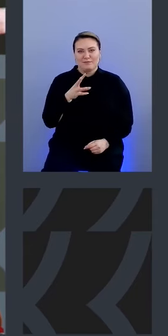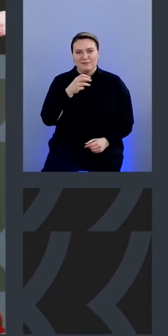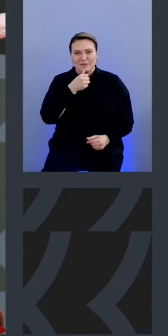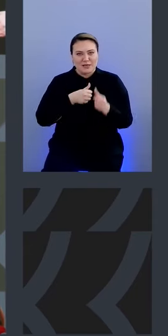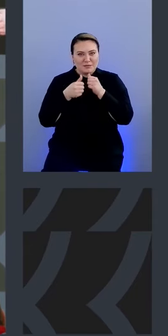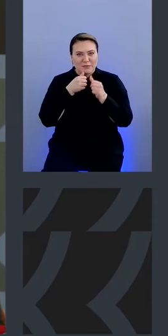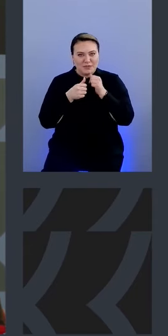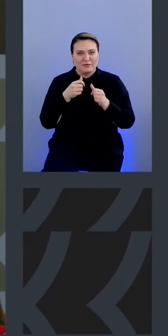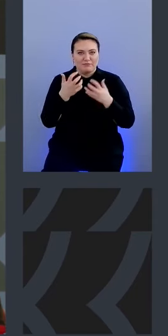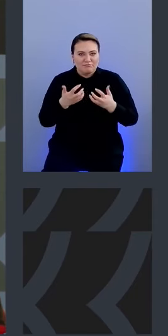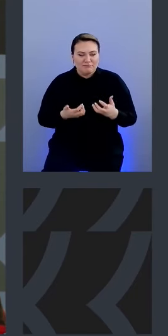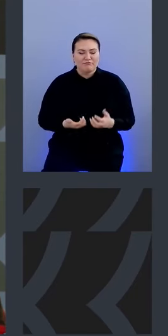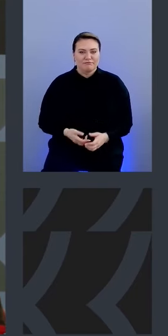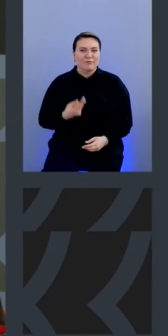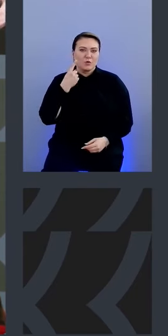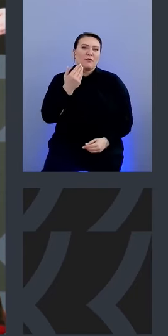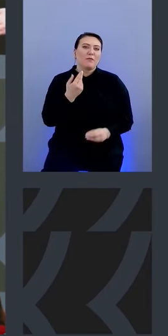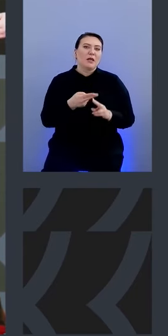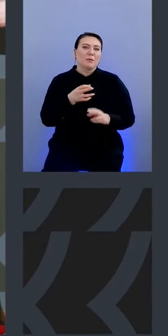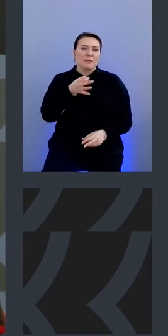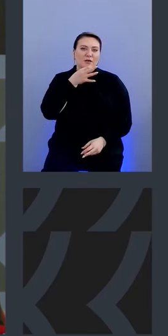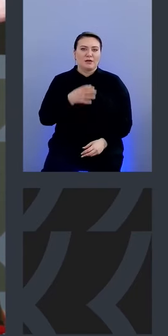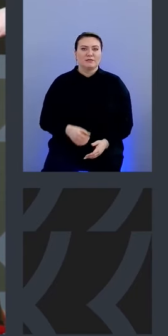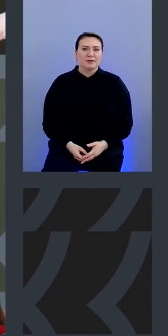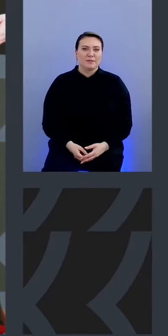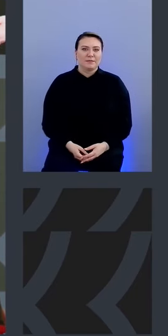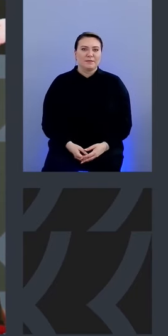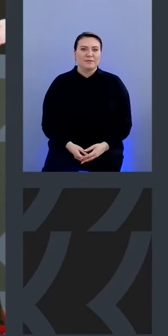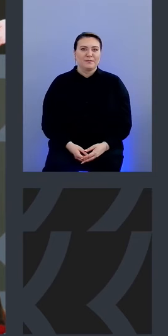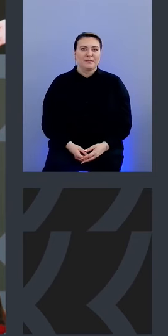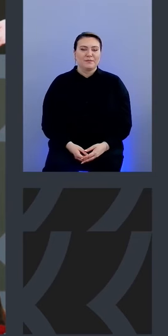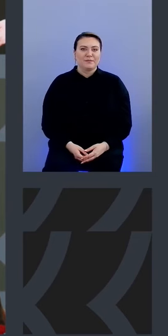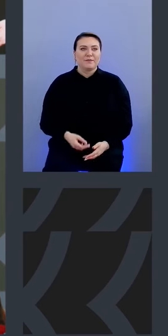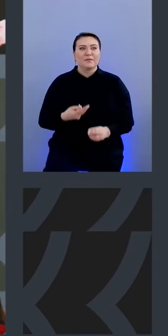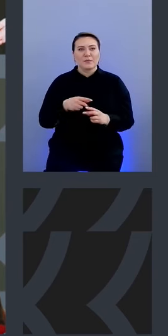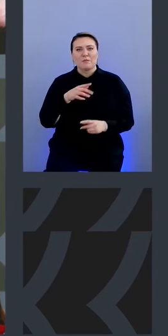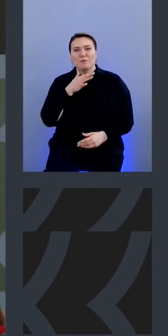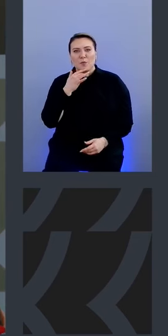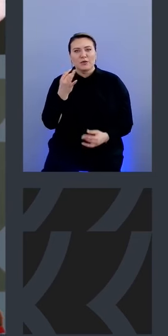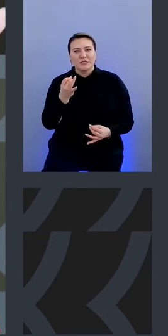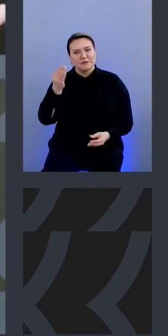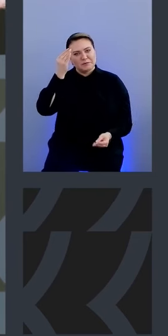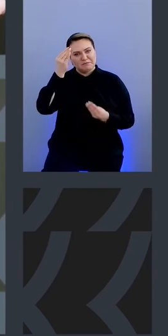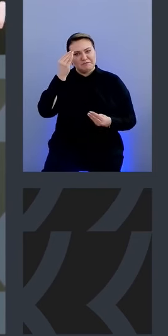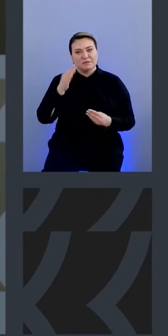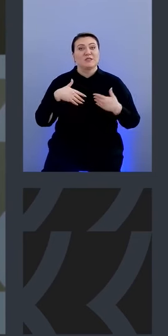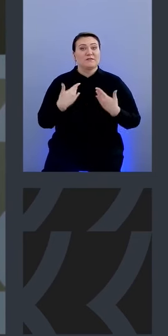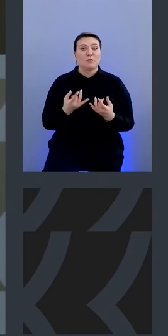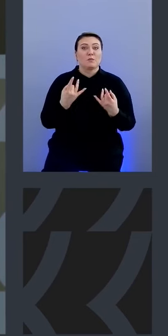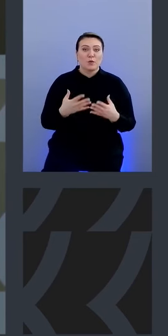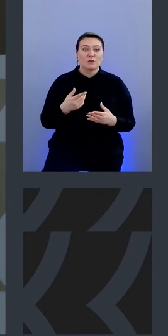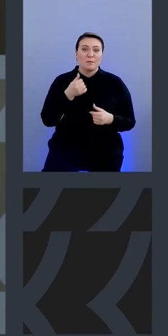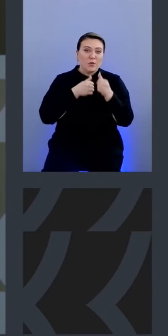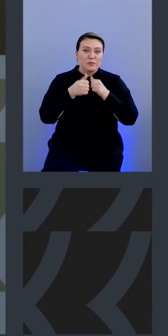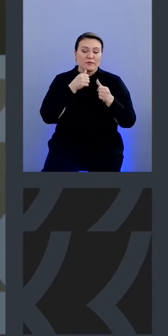разницы вот сашем то есть вы очень много интересного подчеркнете ну то есть советую просто по